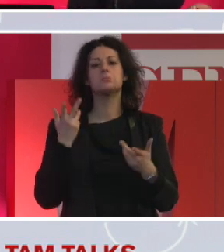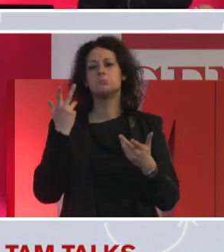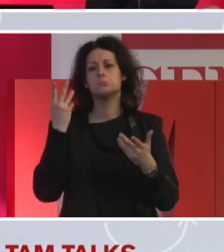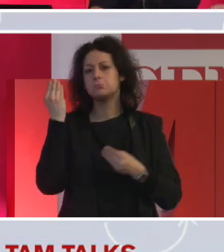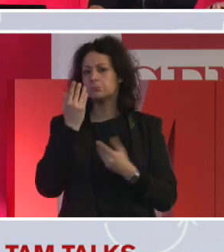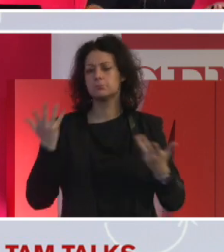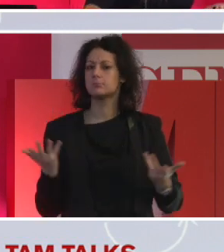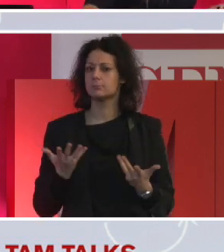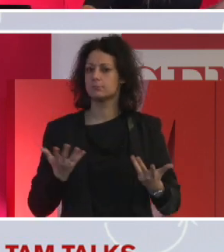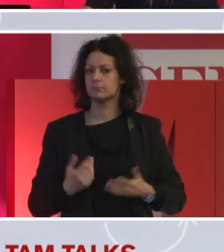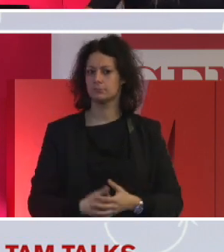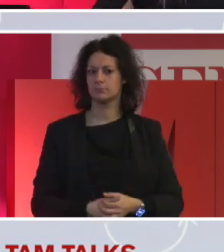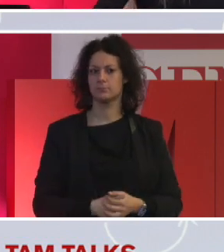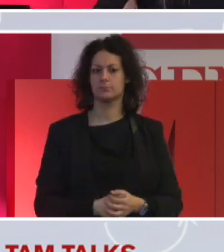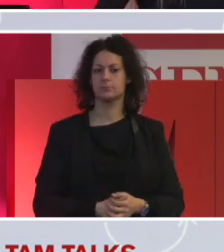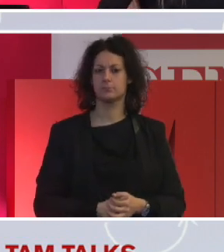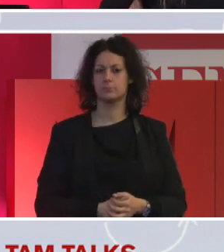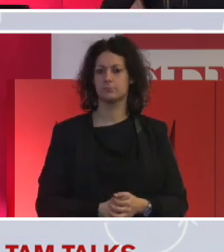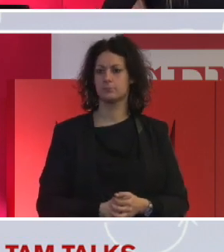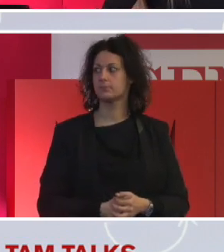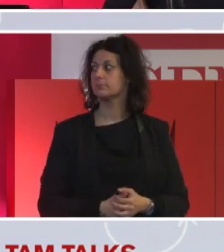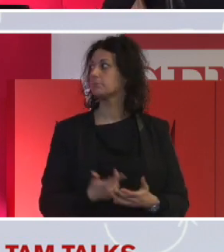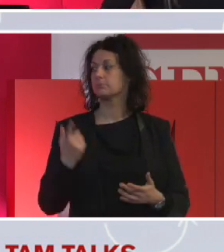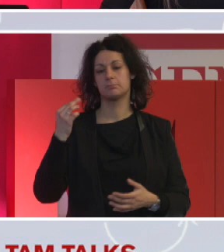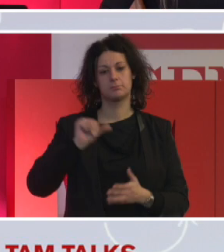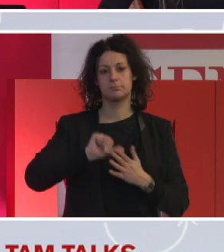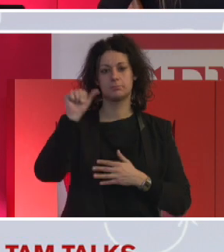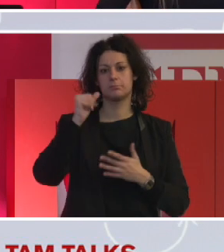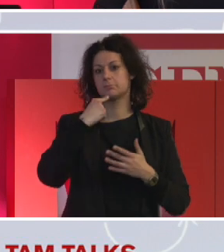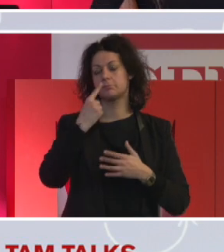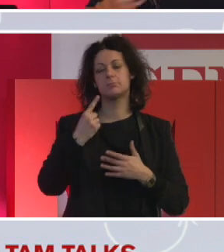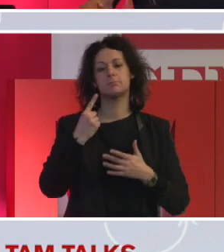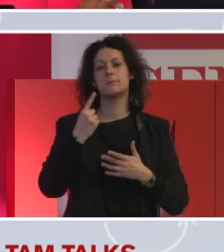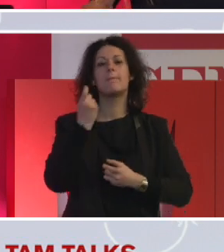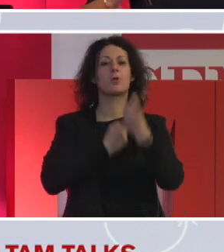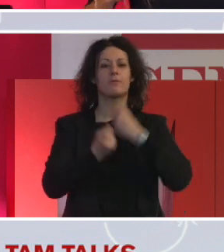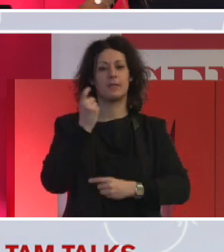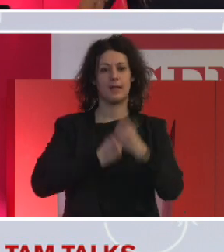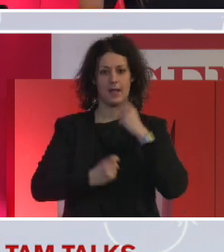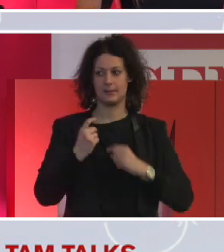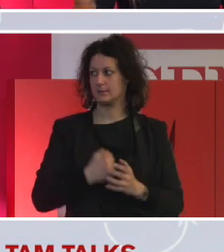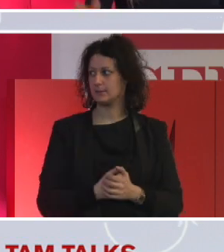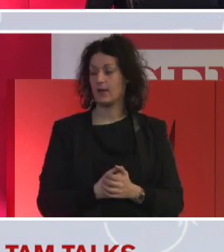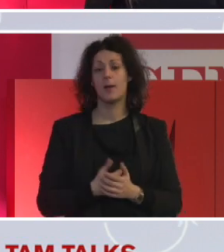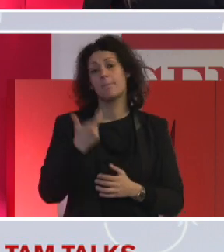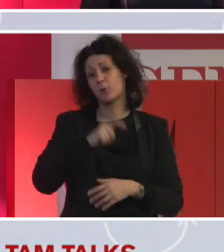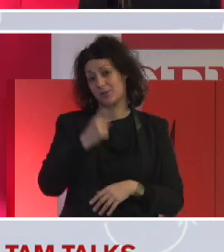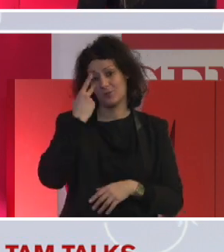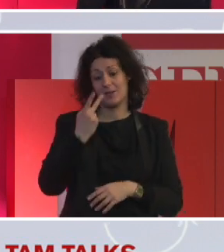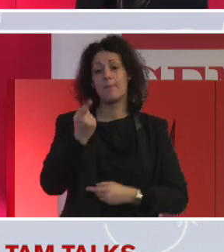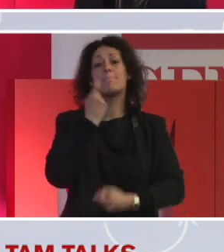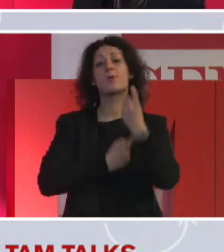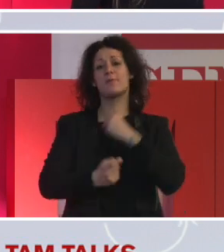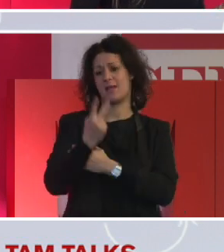descrivono la diversità nel mondo di lavoro? Anche qui, etnicità, chiaramente, probabilmente perché vedono questa, di solito, la cosa più ovvia, più